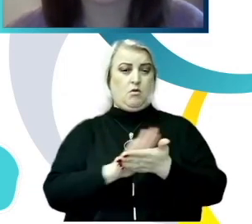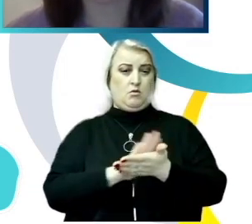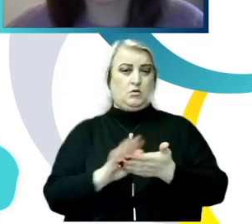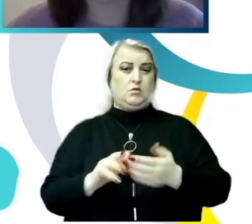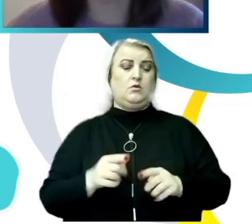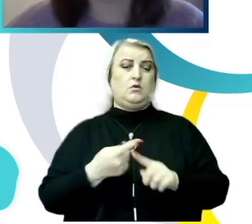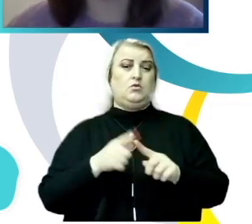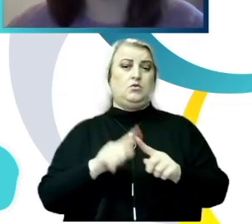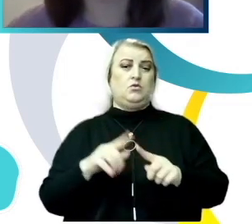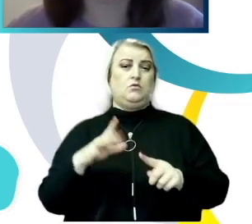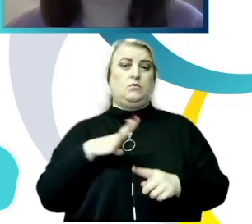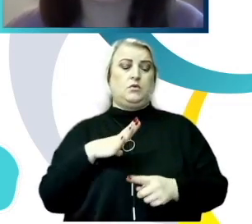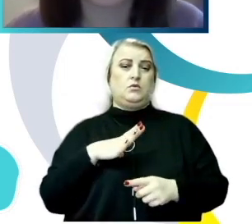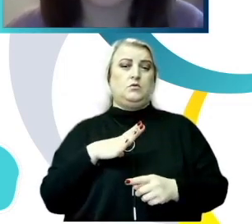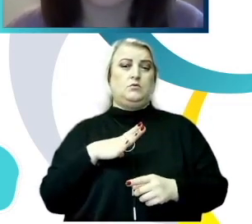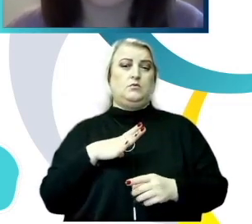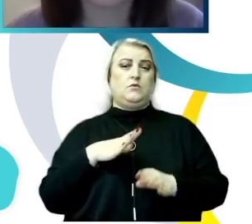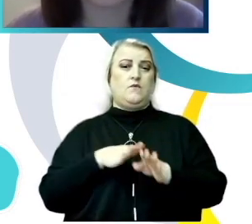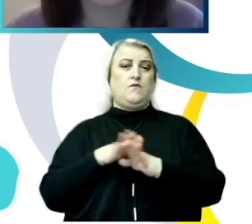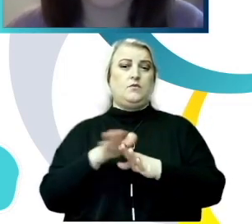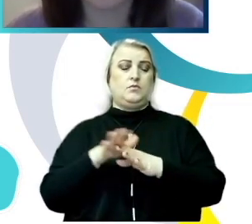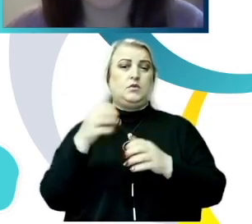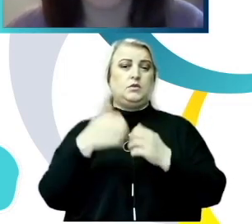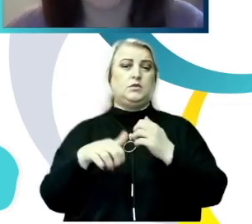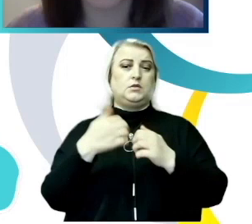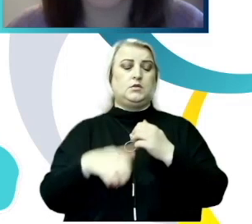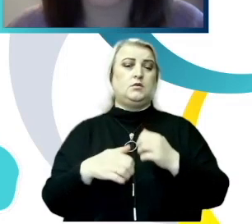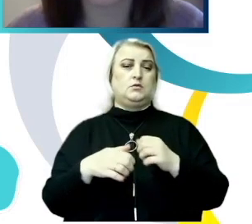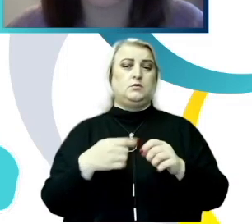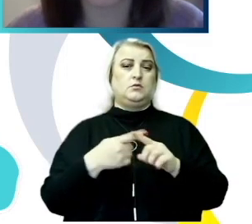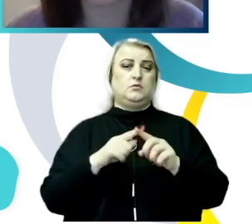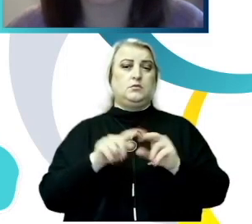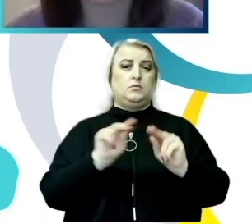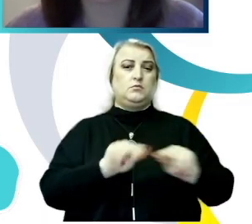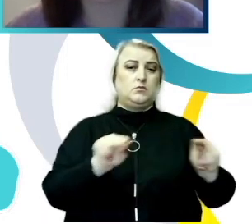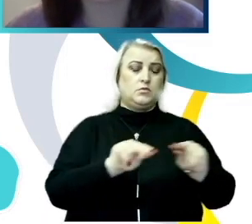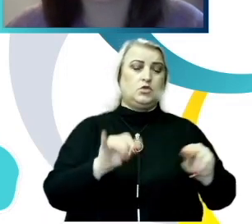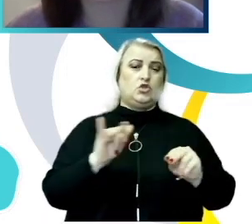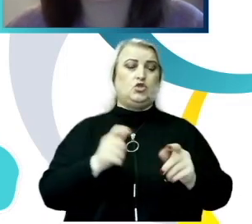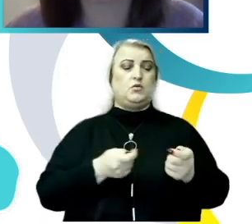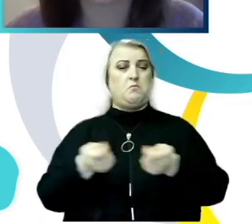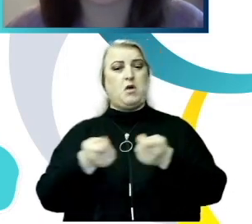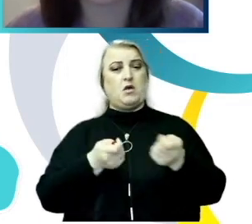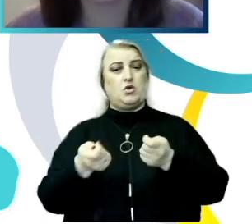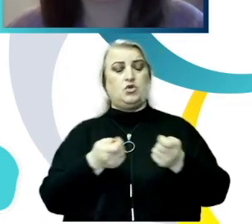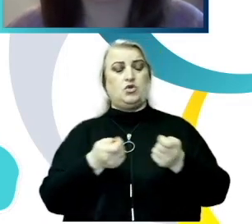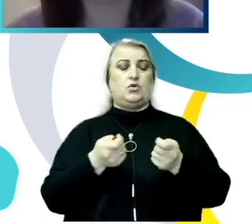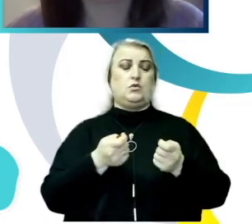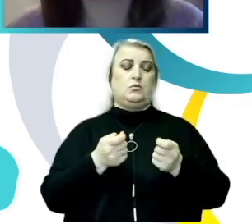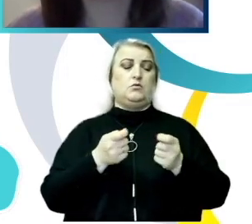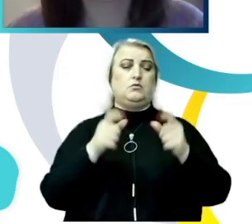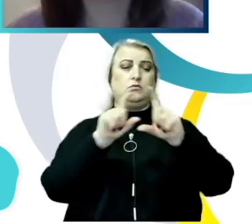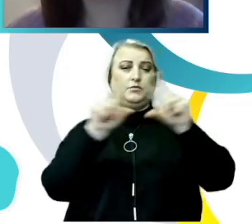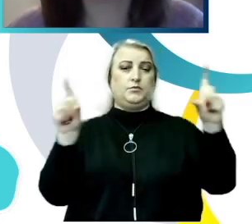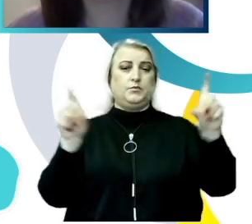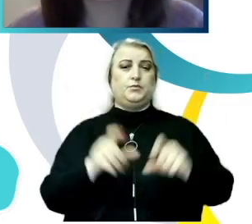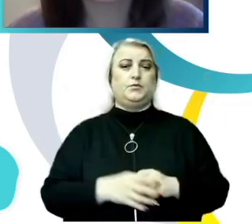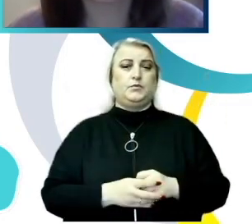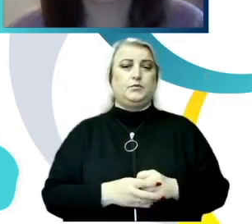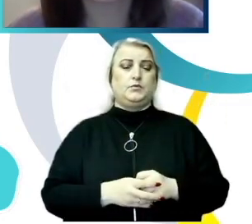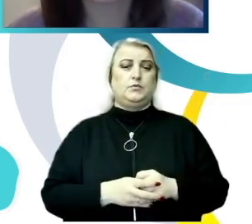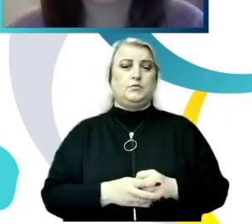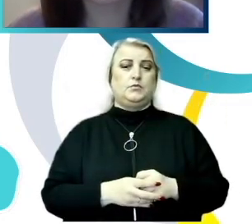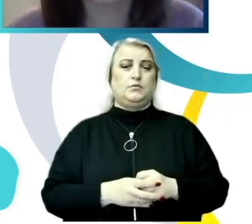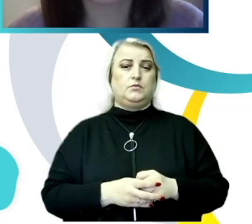în rândul cadrilor didactice, profesorilor și managerilor instituțiilor de educație, practic, a fost